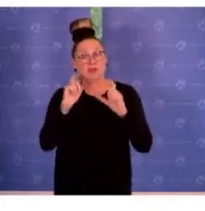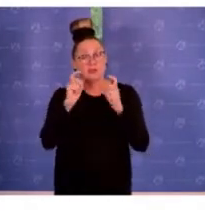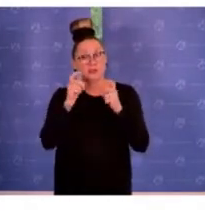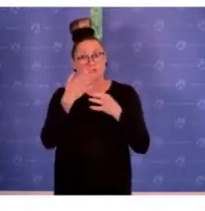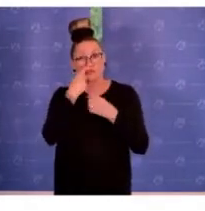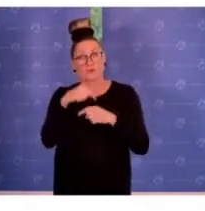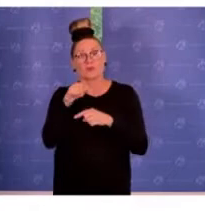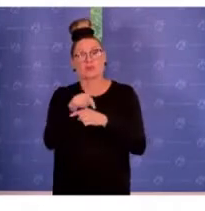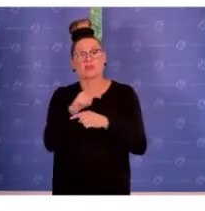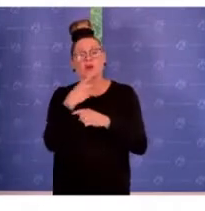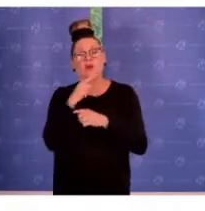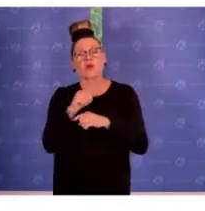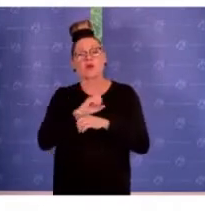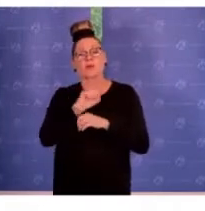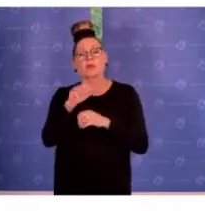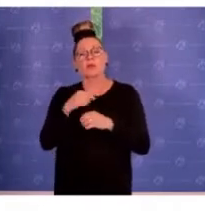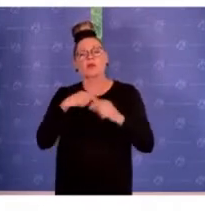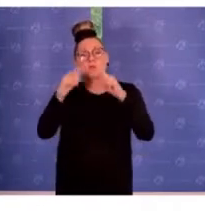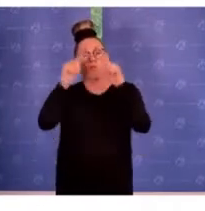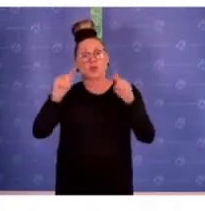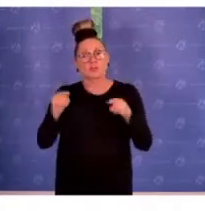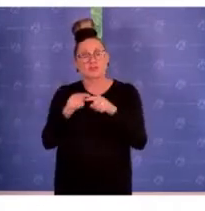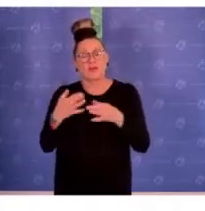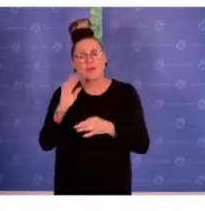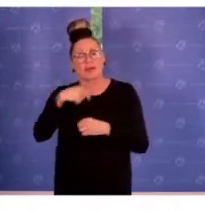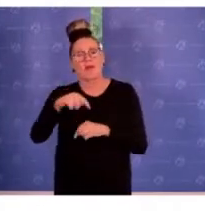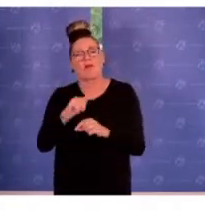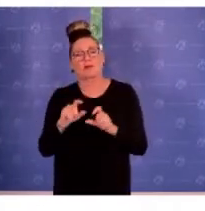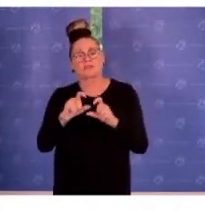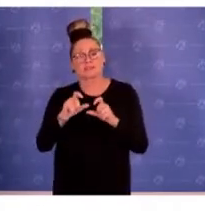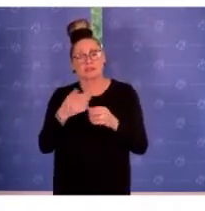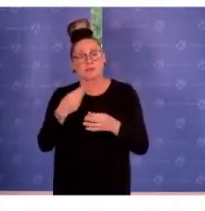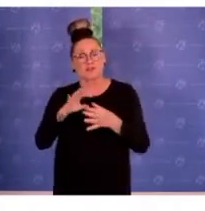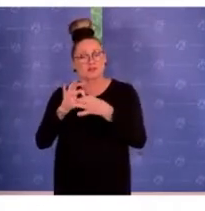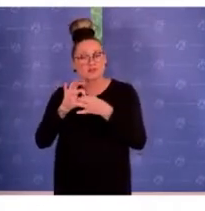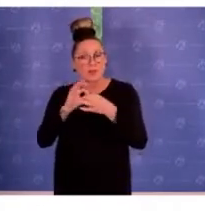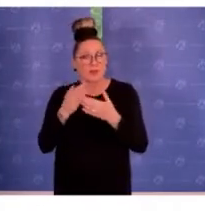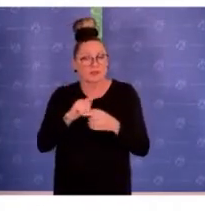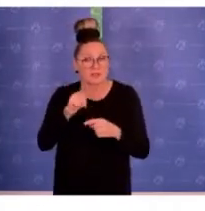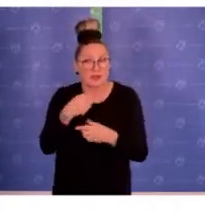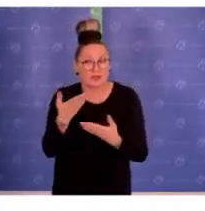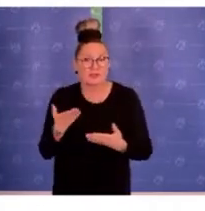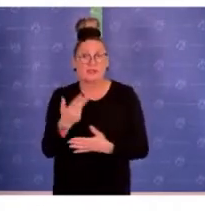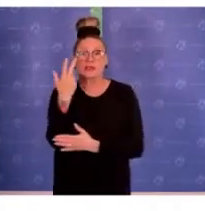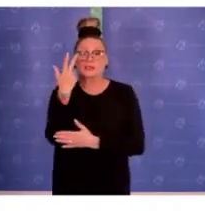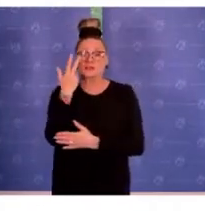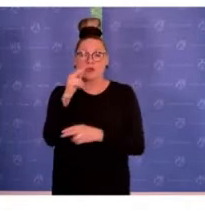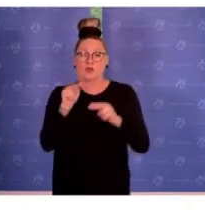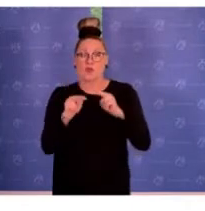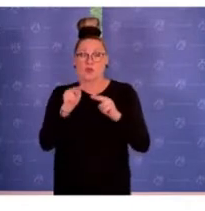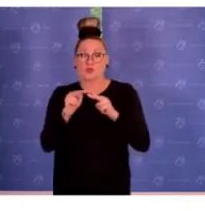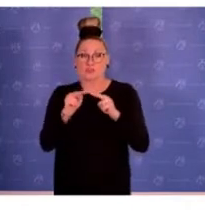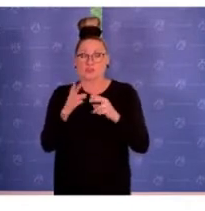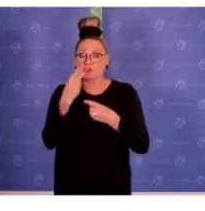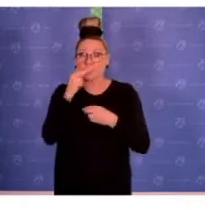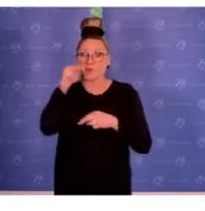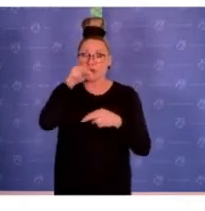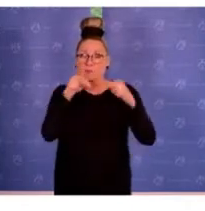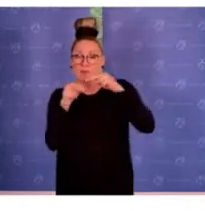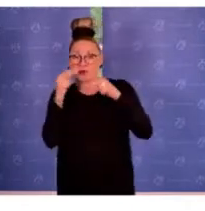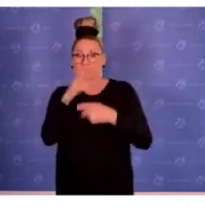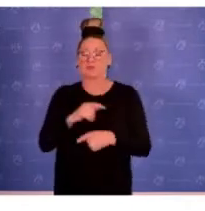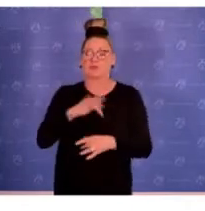das Monitoring von antisemitischen Vorfällen kümmert, gibt es dann drei unterschiedliche Dimensionen, wie